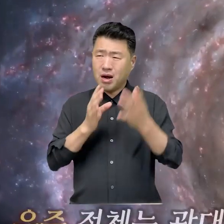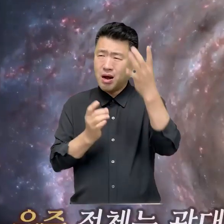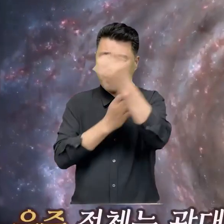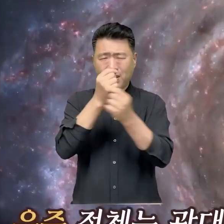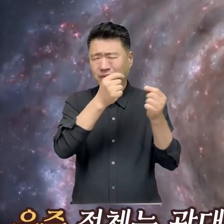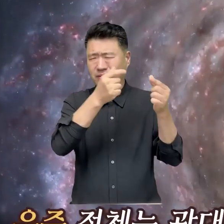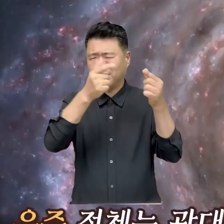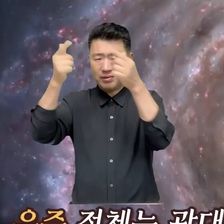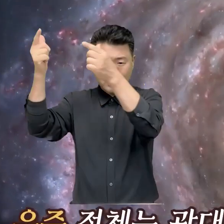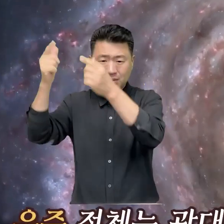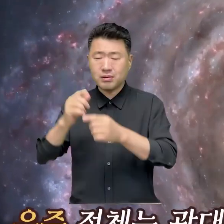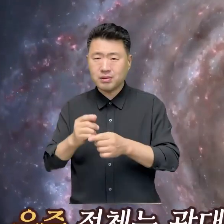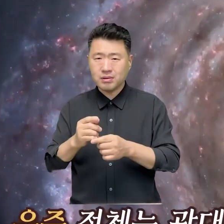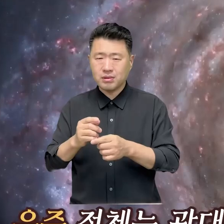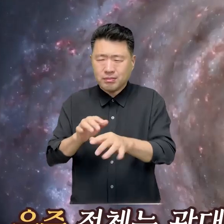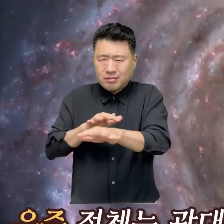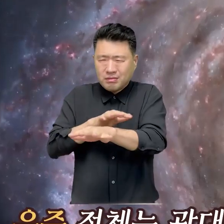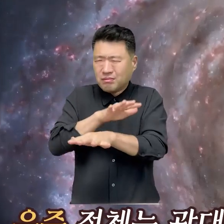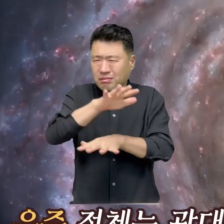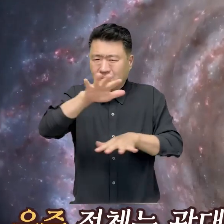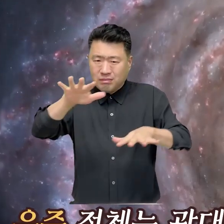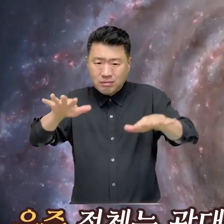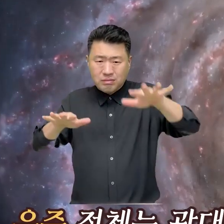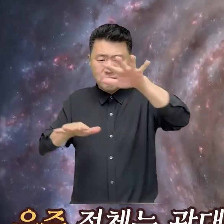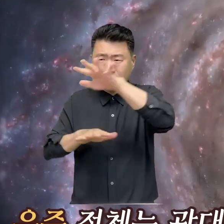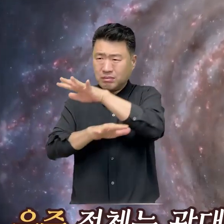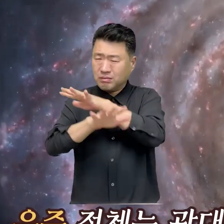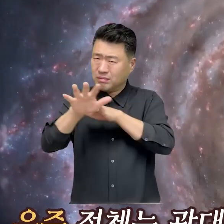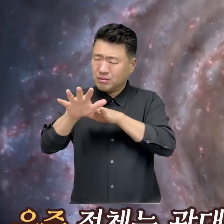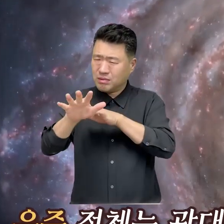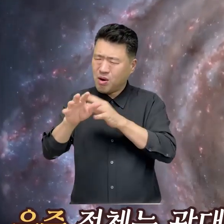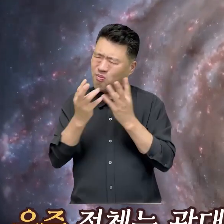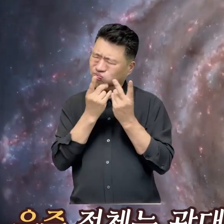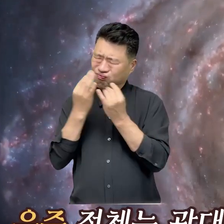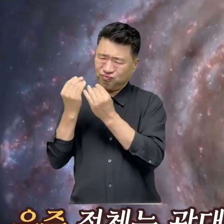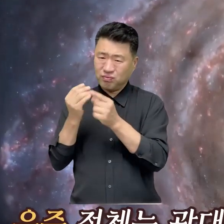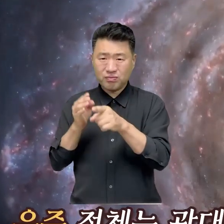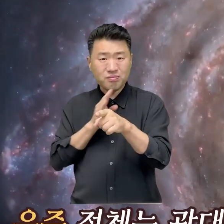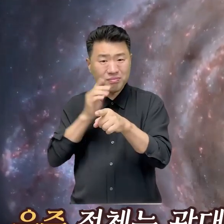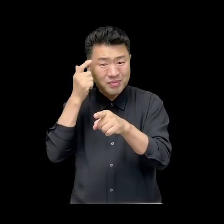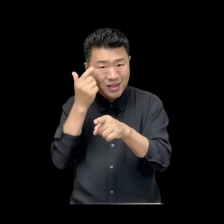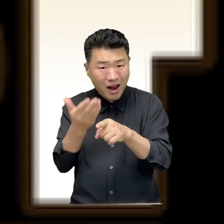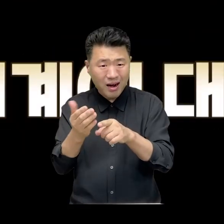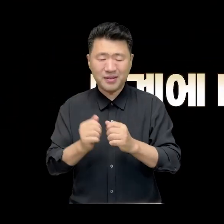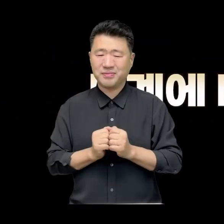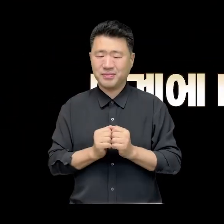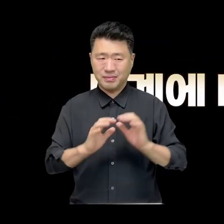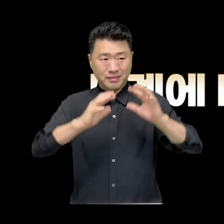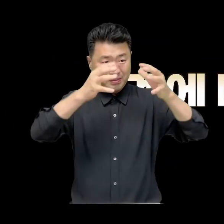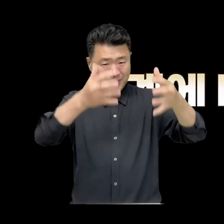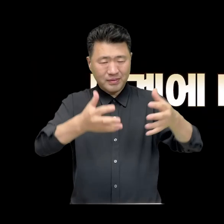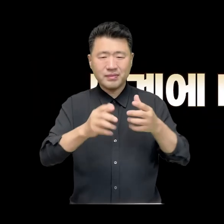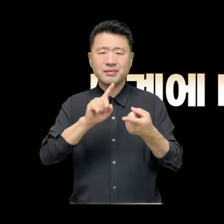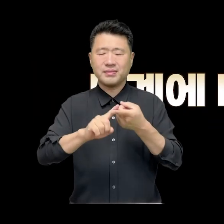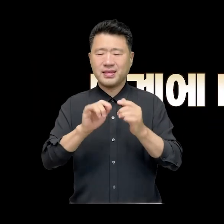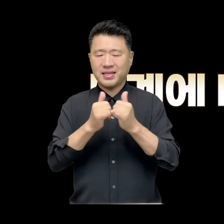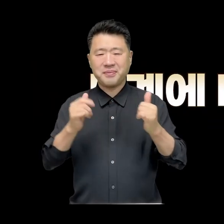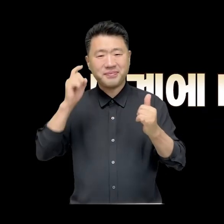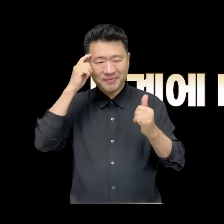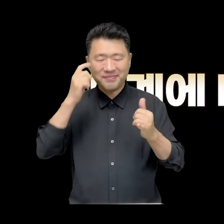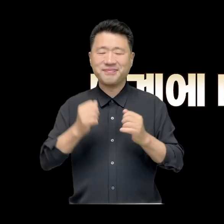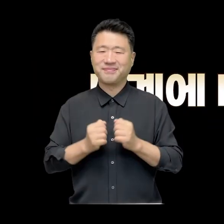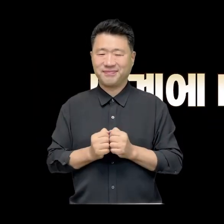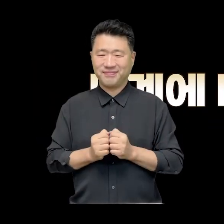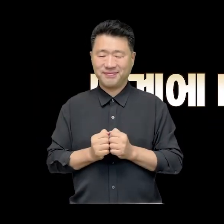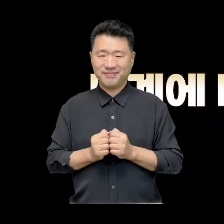우주 전체는 광대하고 무질서한 운동의 흐름 속에 놓여있는 것이 아닐까? 세계에 대한 인류의